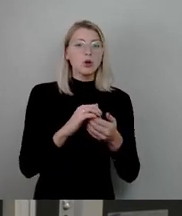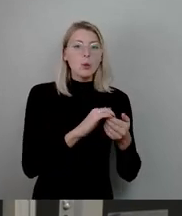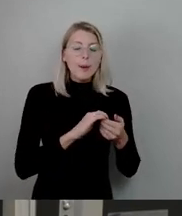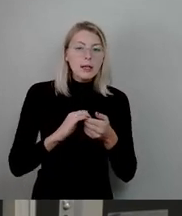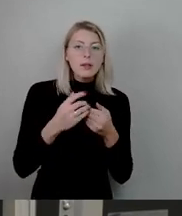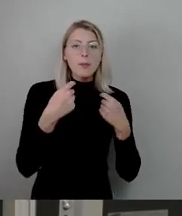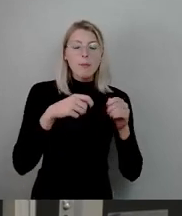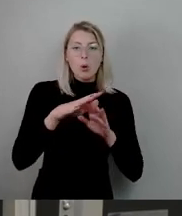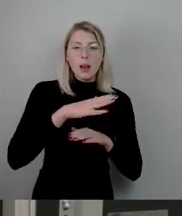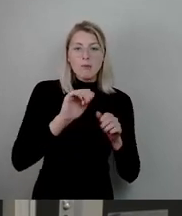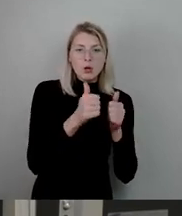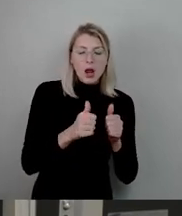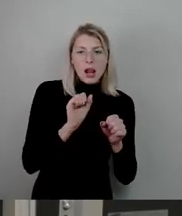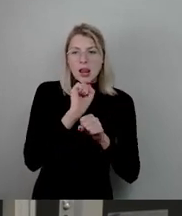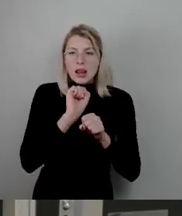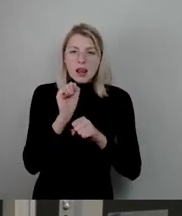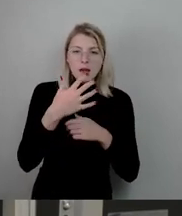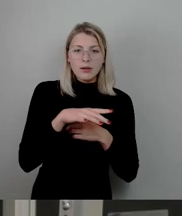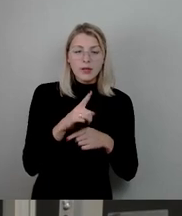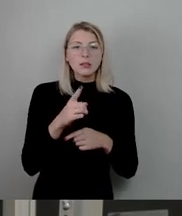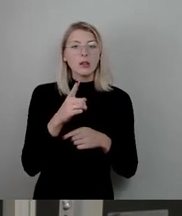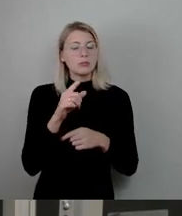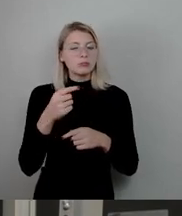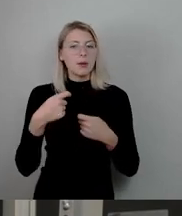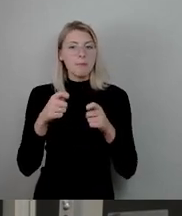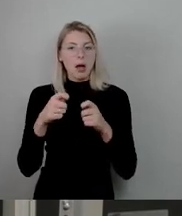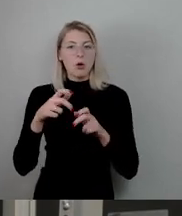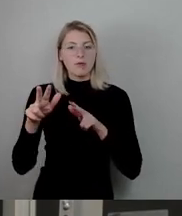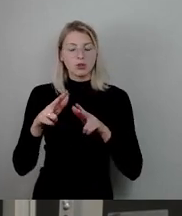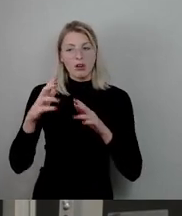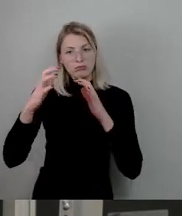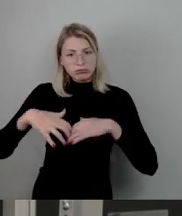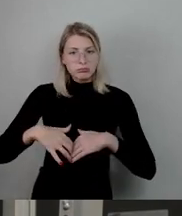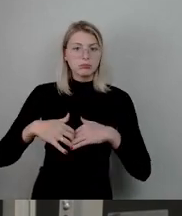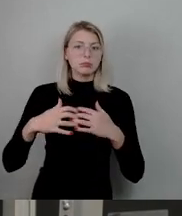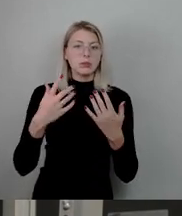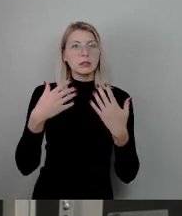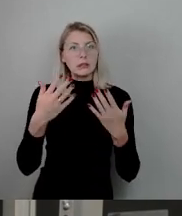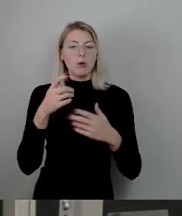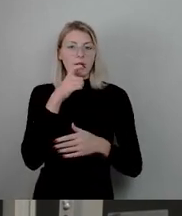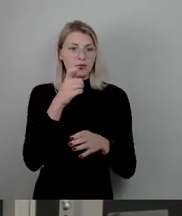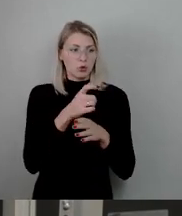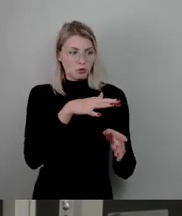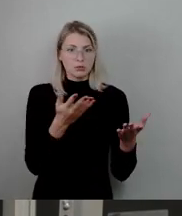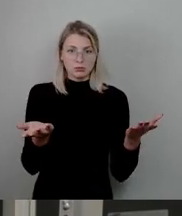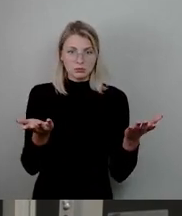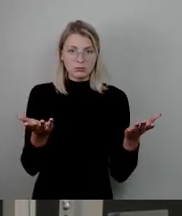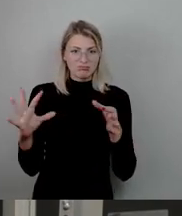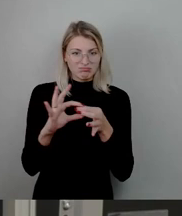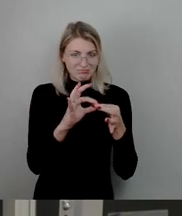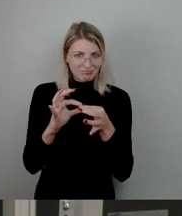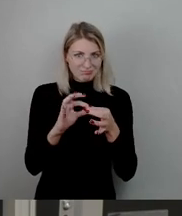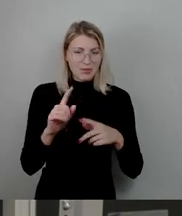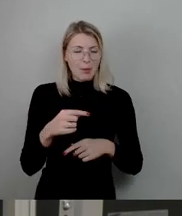hier für den Niedergang der Bauwirtschaft in Dresden verantwortlich und so. Ja, mitverantwortlich. Ich kann mich noch daran